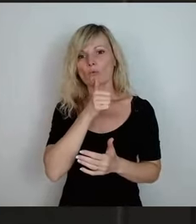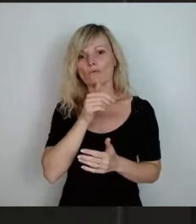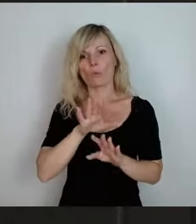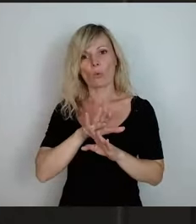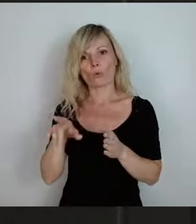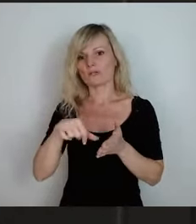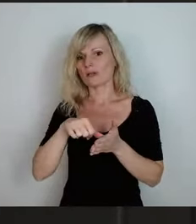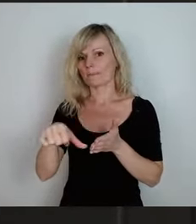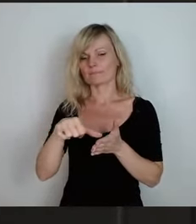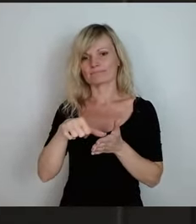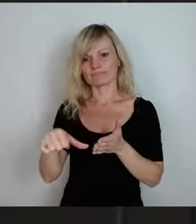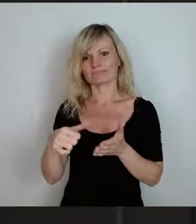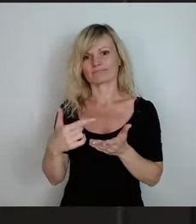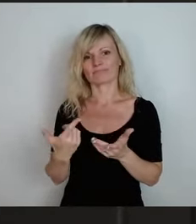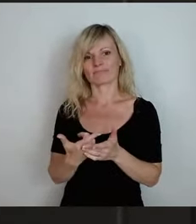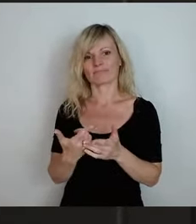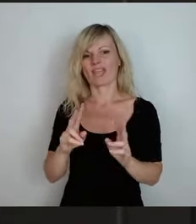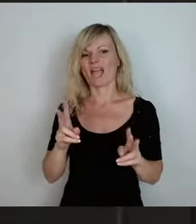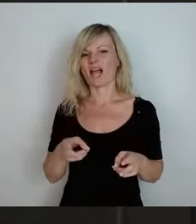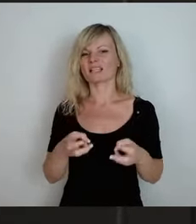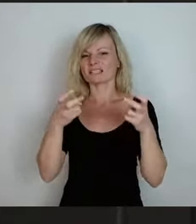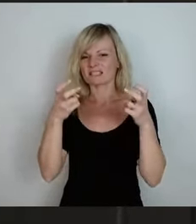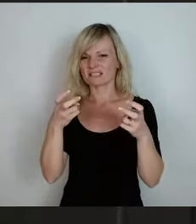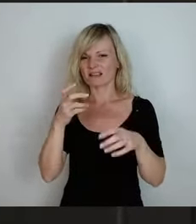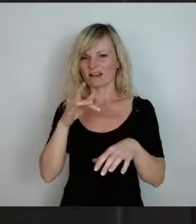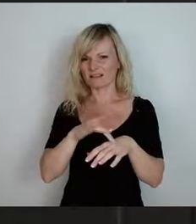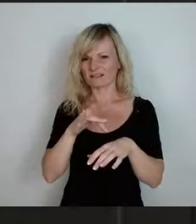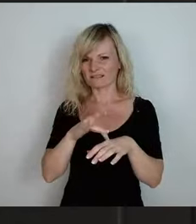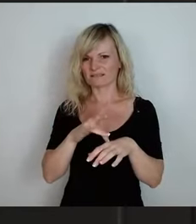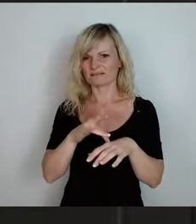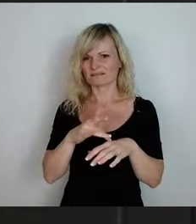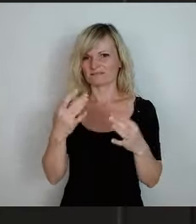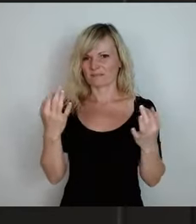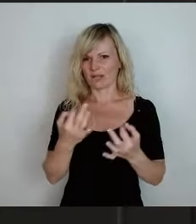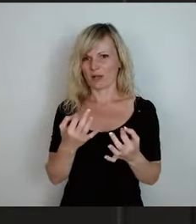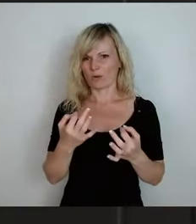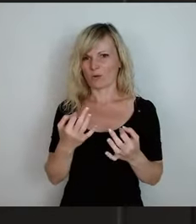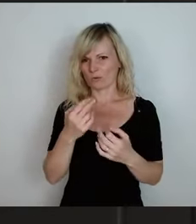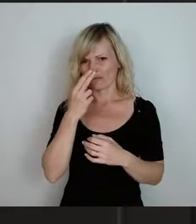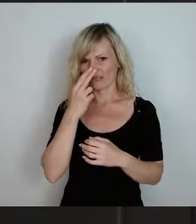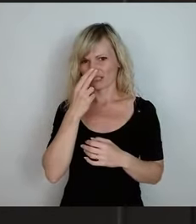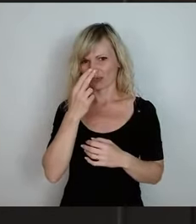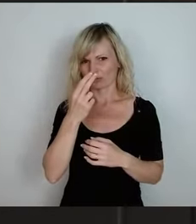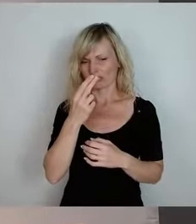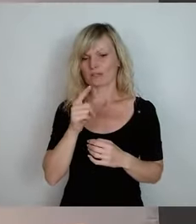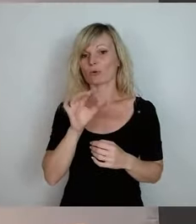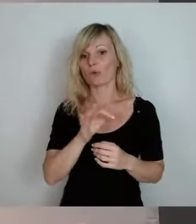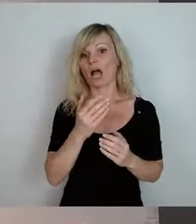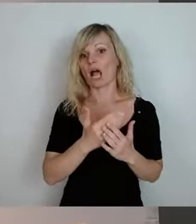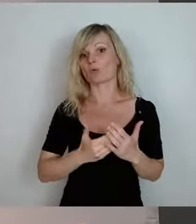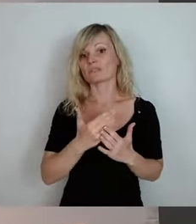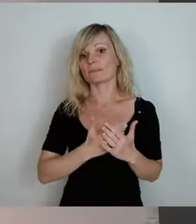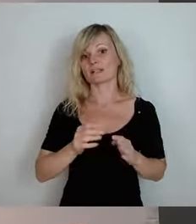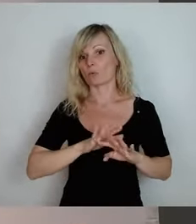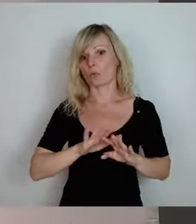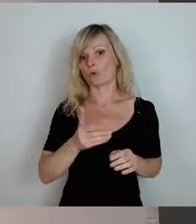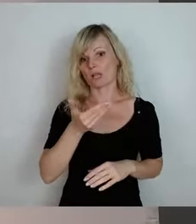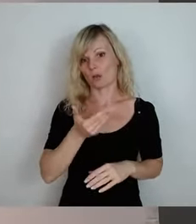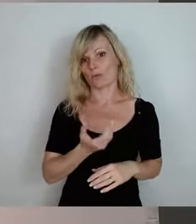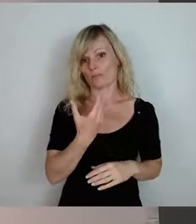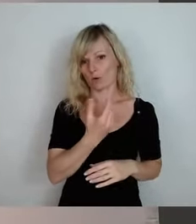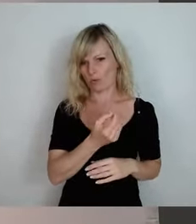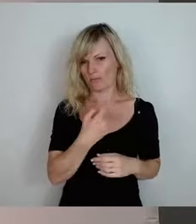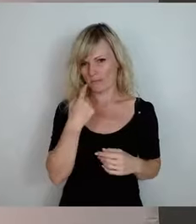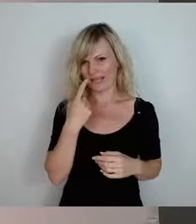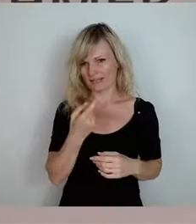Erzieherin zum Beispiel, wo wir auch Massen brauchen. Wie ist denn das da mal geplant? Also in der Ausbildung. Ja, also auch zu den Straßen.